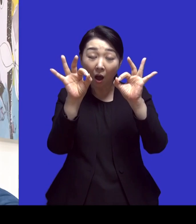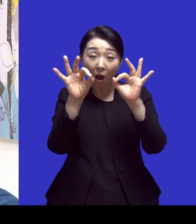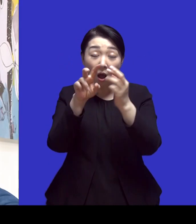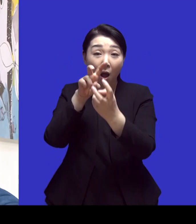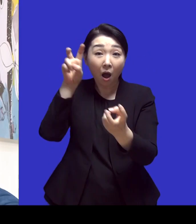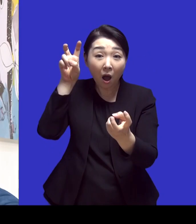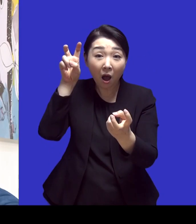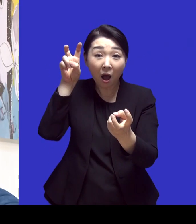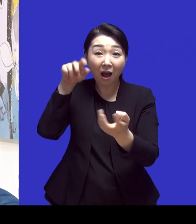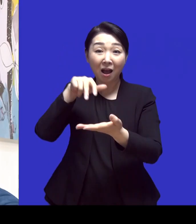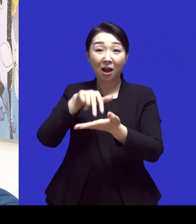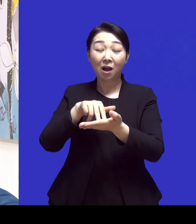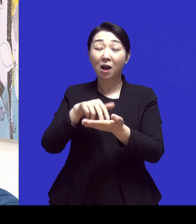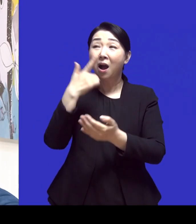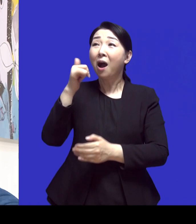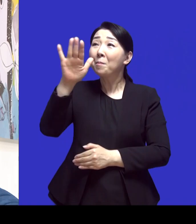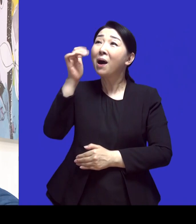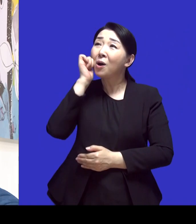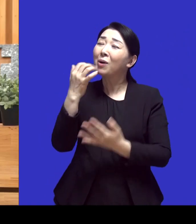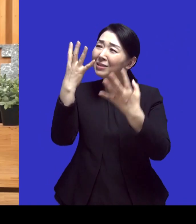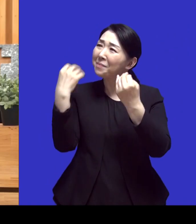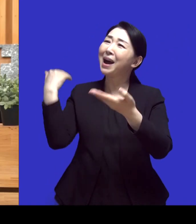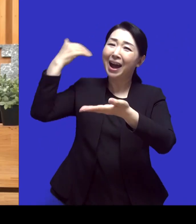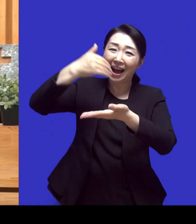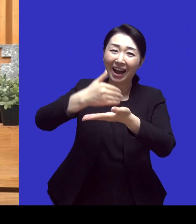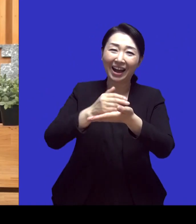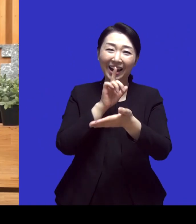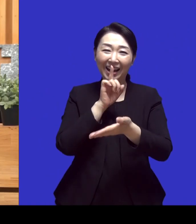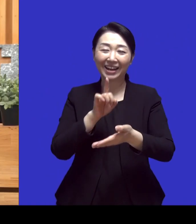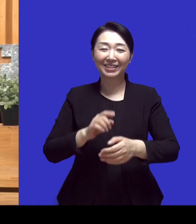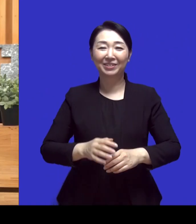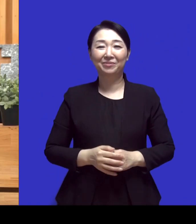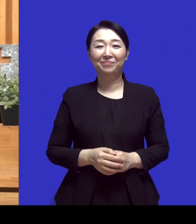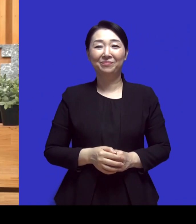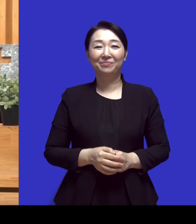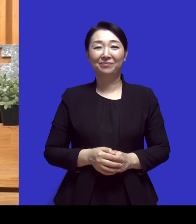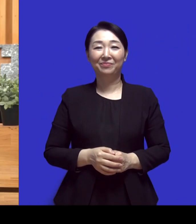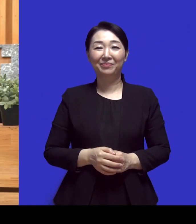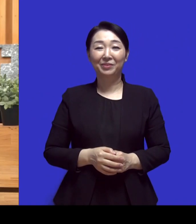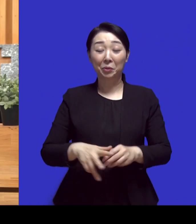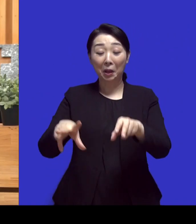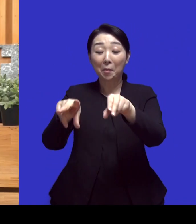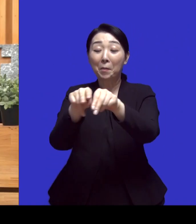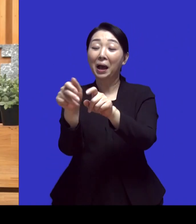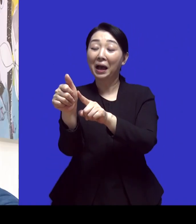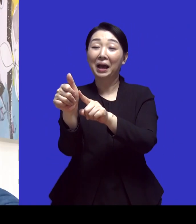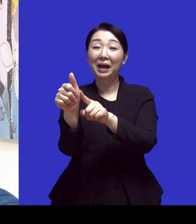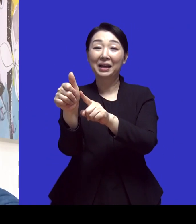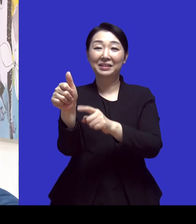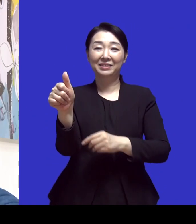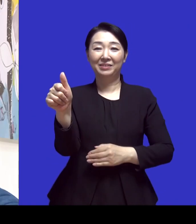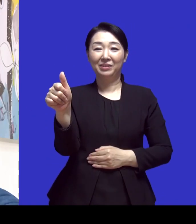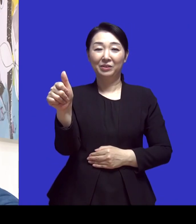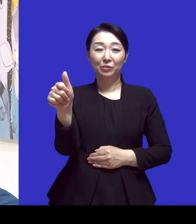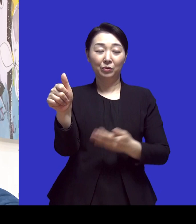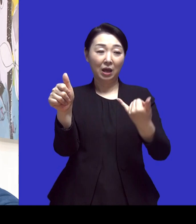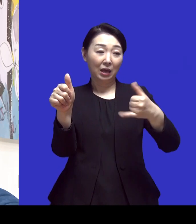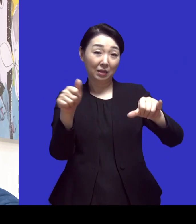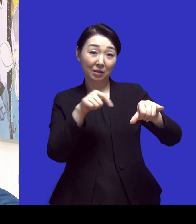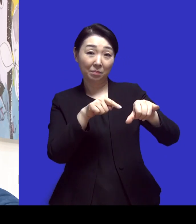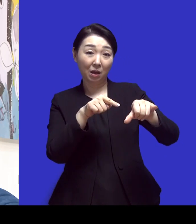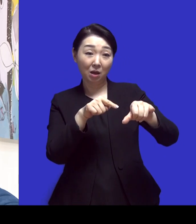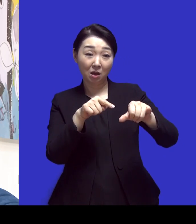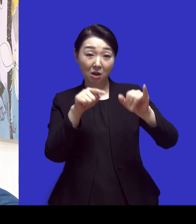서가지고 아빠 여기 과자가 이렇게 많아? 그러니까 이제 저희 라이딩 나오셨던 분이 저희 아이들 너무